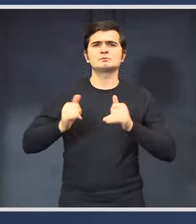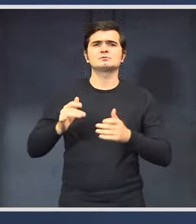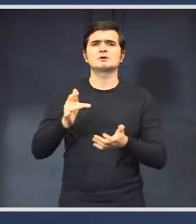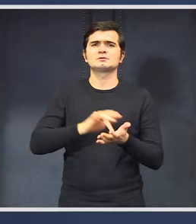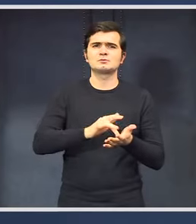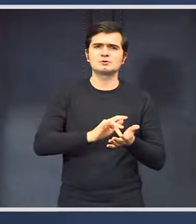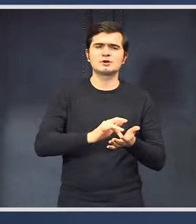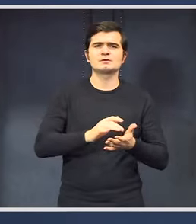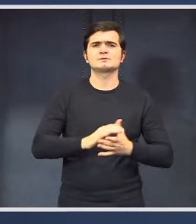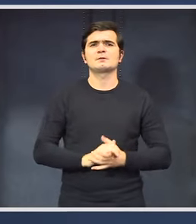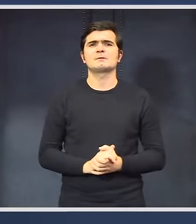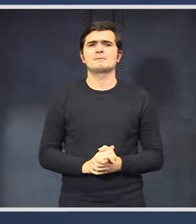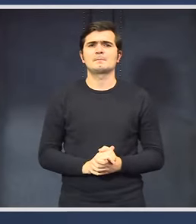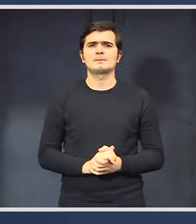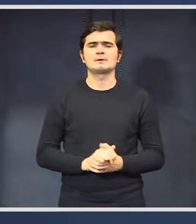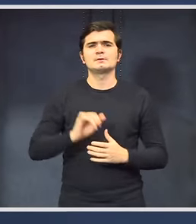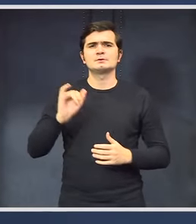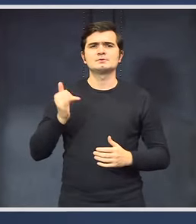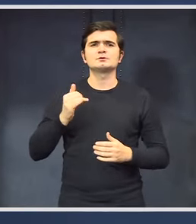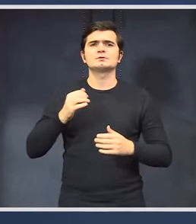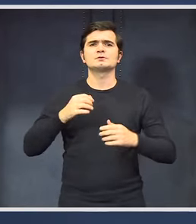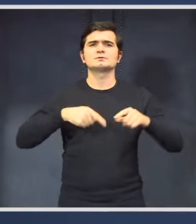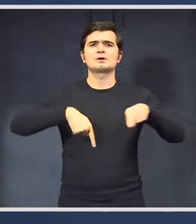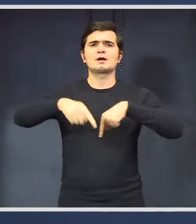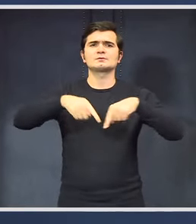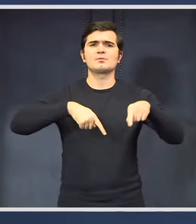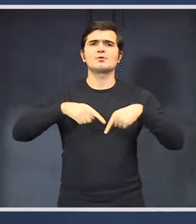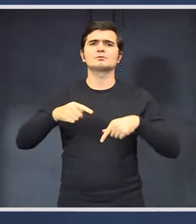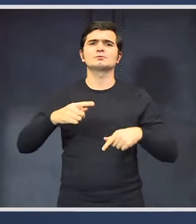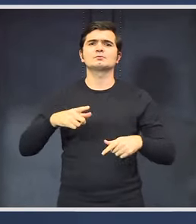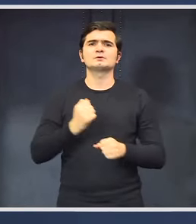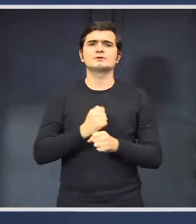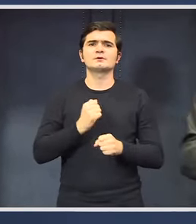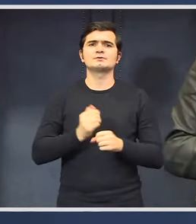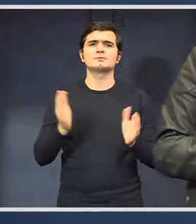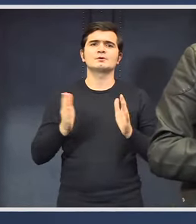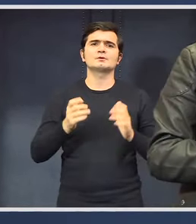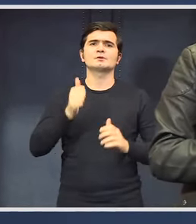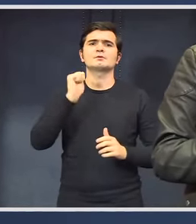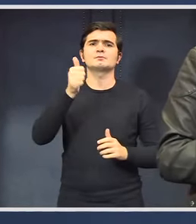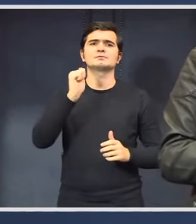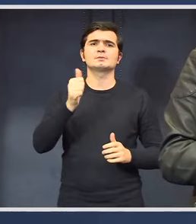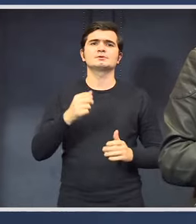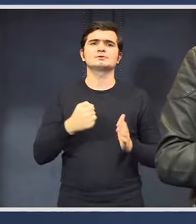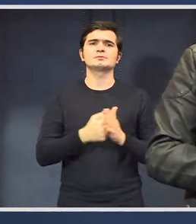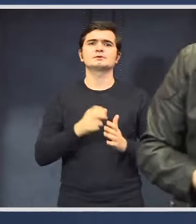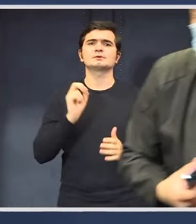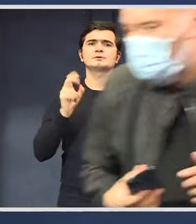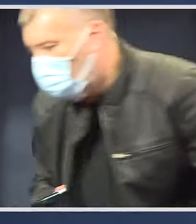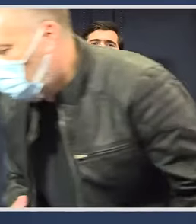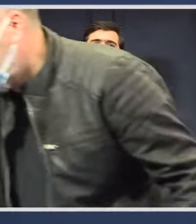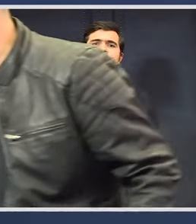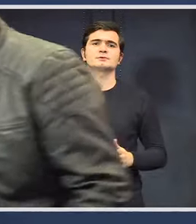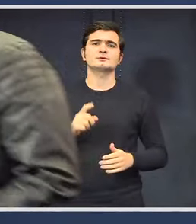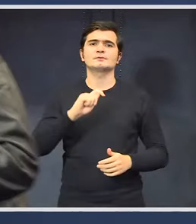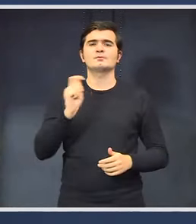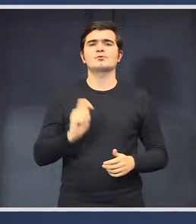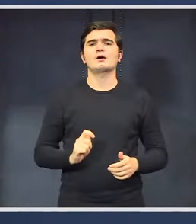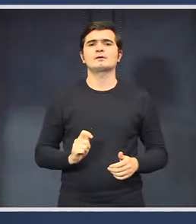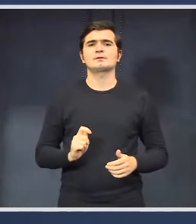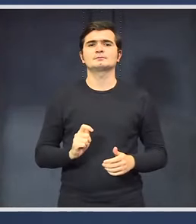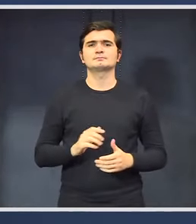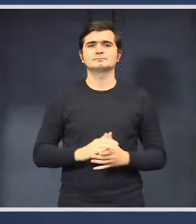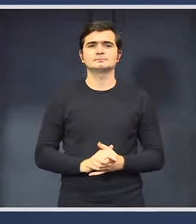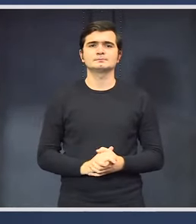urgență din 8 persoane, iar transportul se va asigura în perioada 11-13 februarie 2021, iar